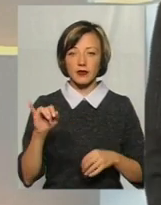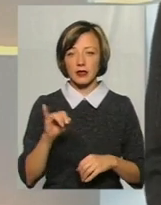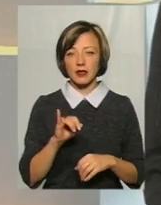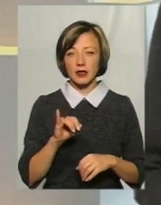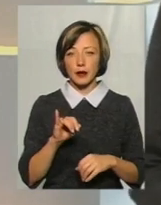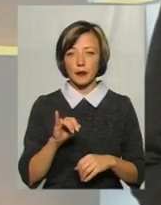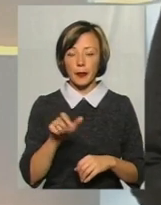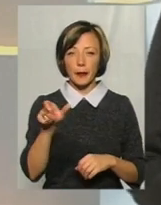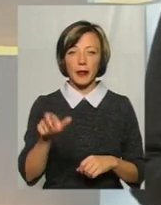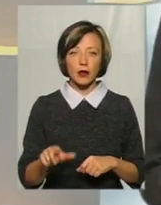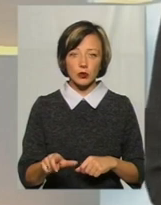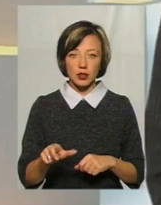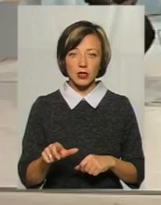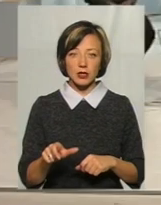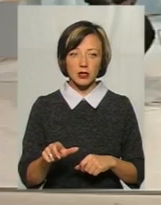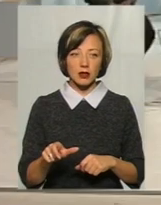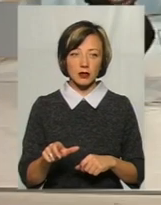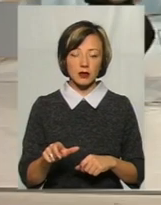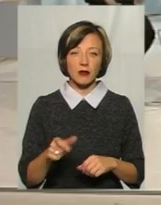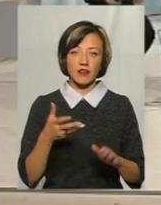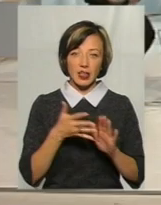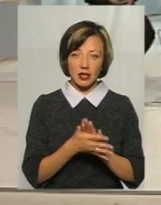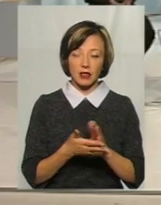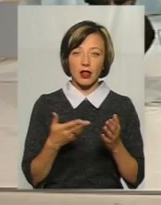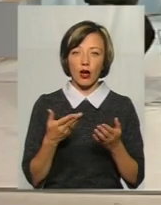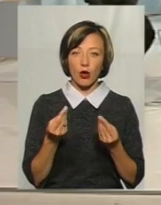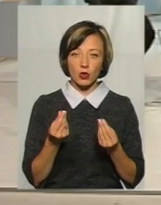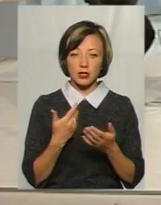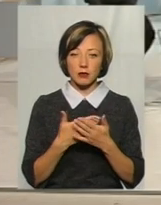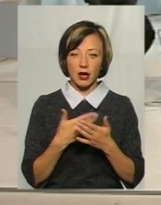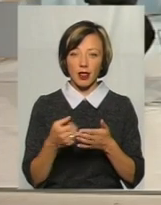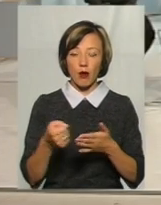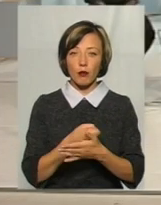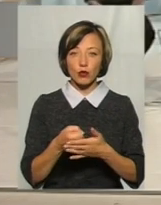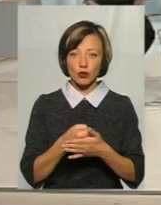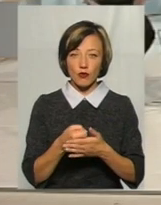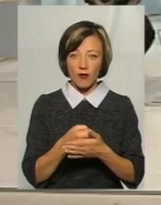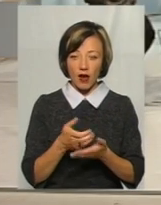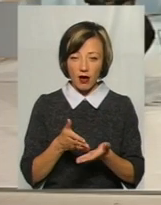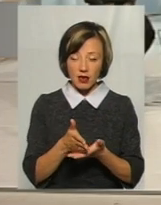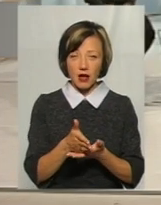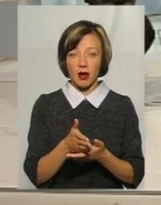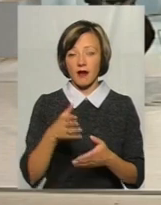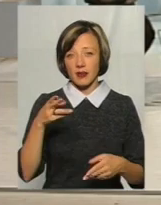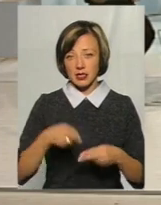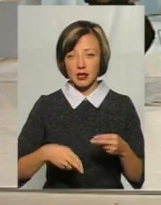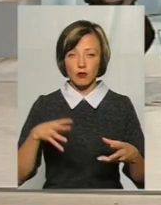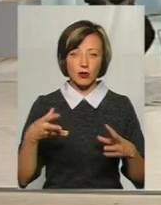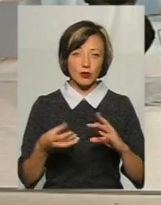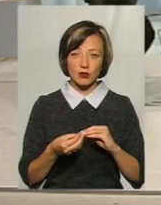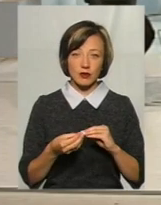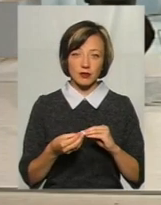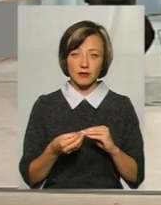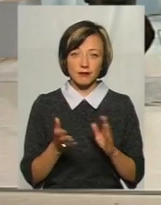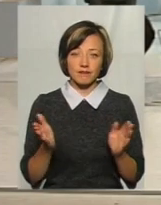людина підприємець витратила гроші на просування так зване. В кінцевому результаті? Так, просунула лише